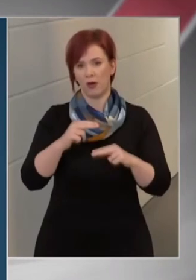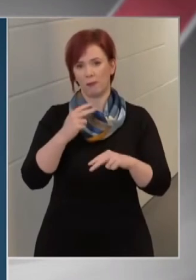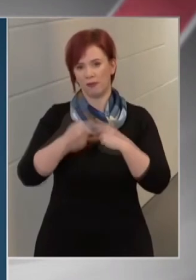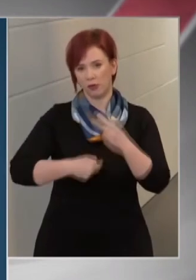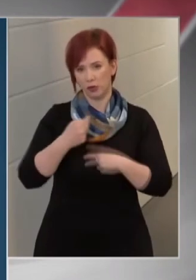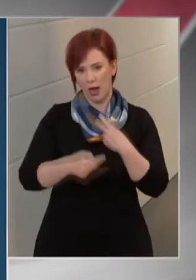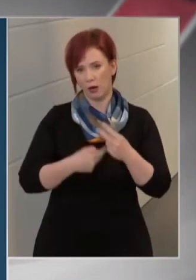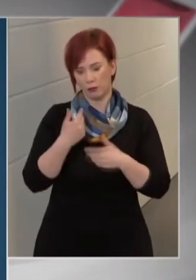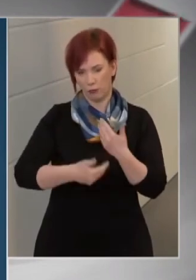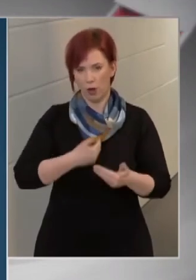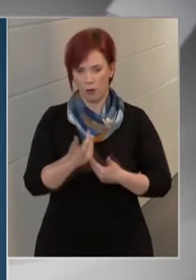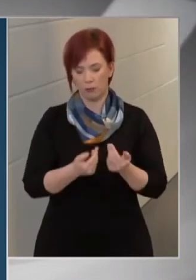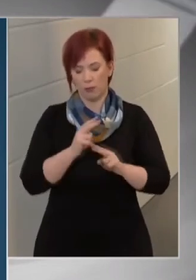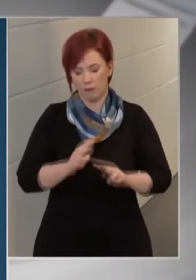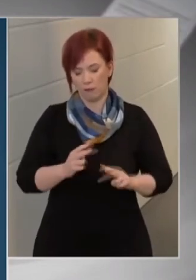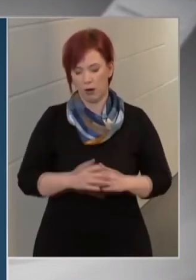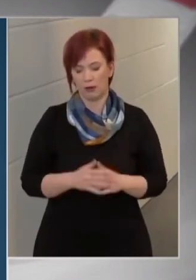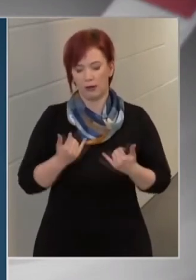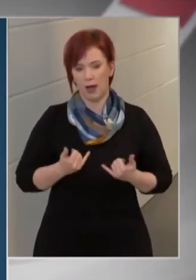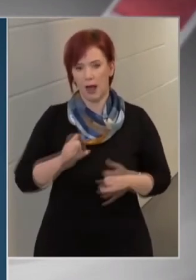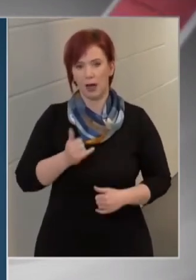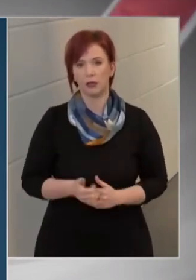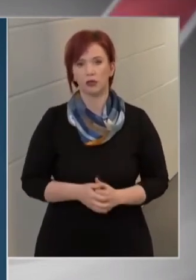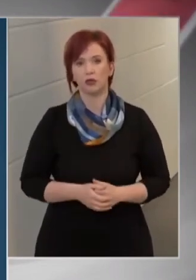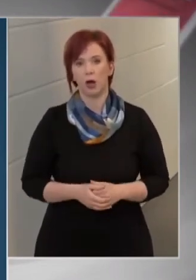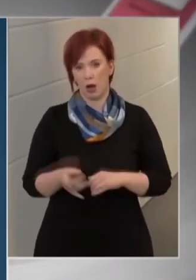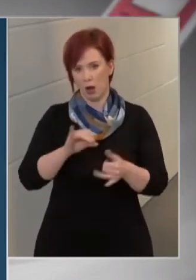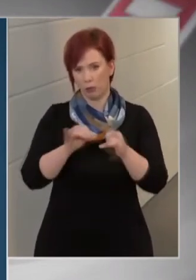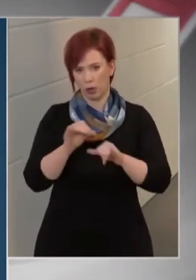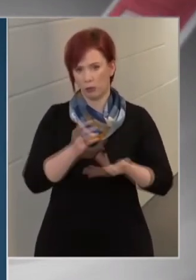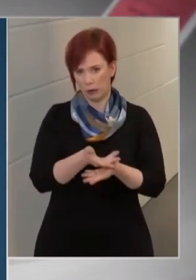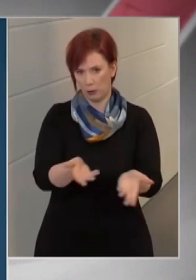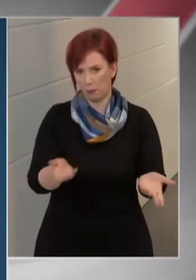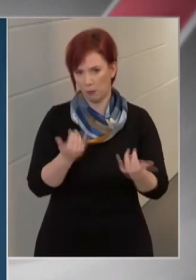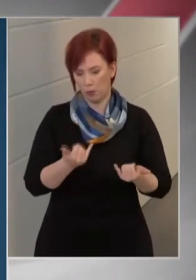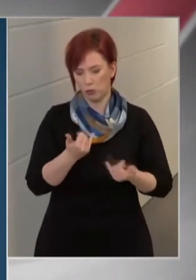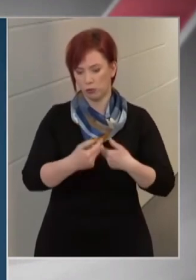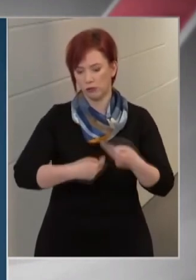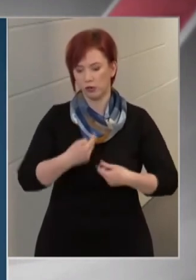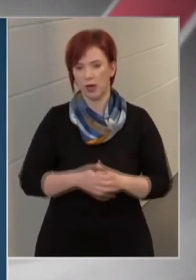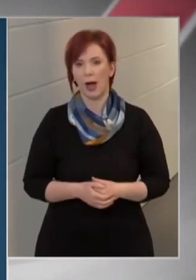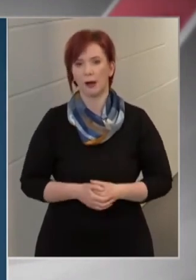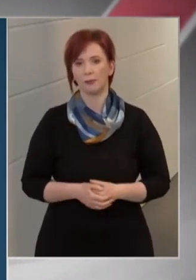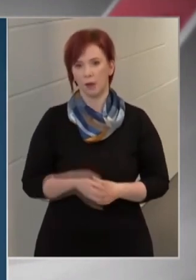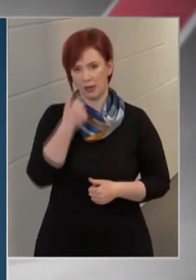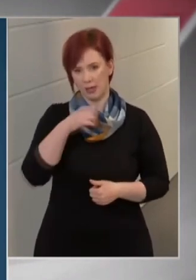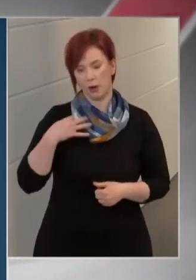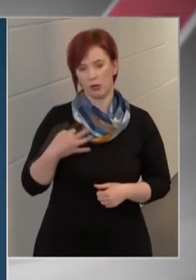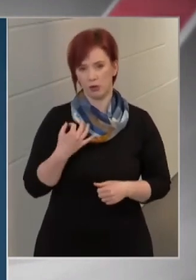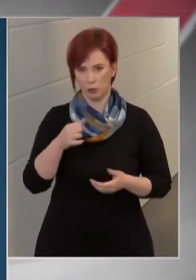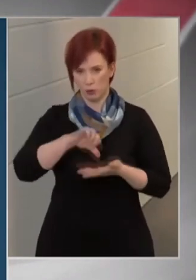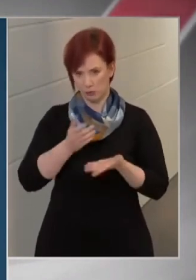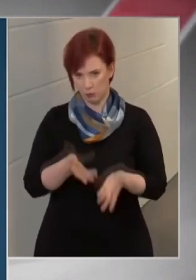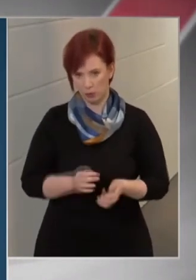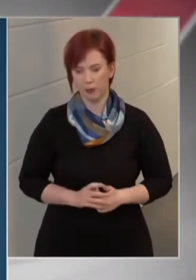van jelenleg is vizsgálat alatt a laboratóriumban, a Nemzeti Népegészségügyi Központban.